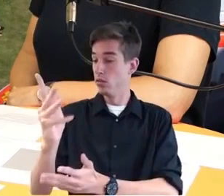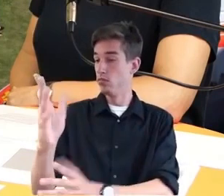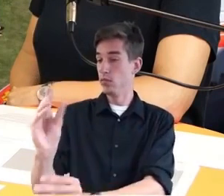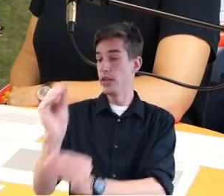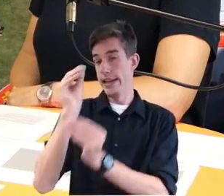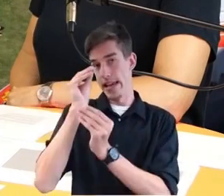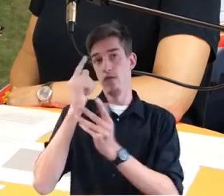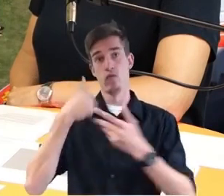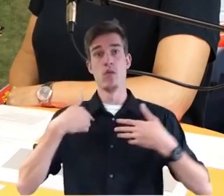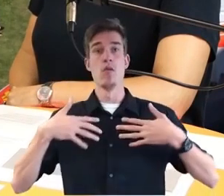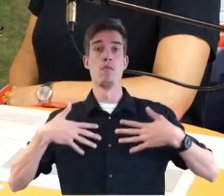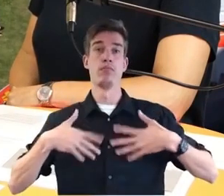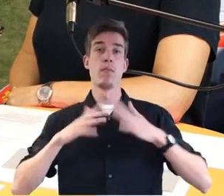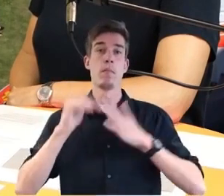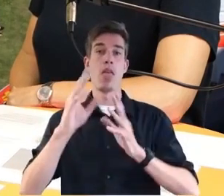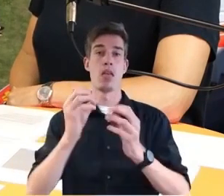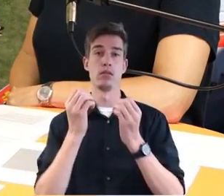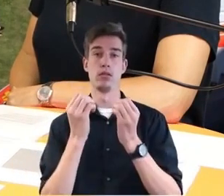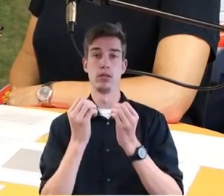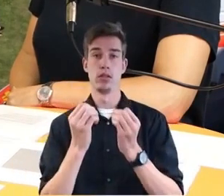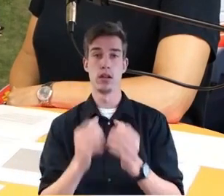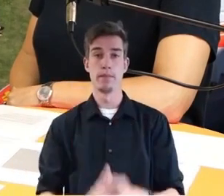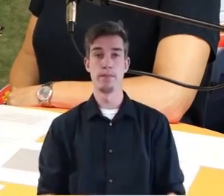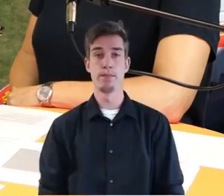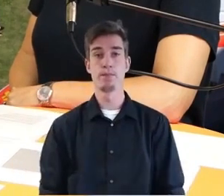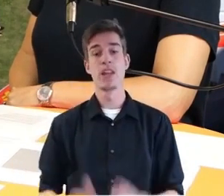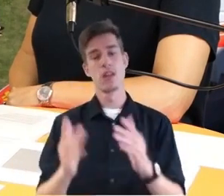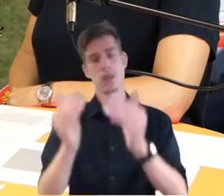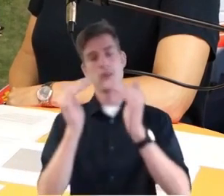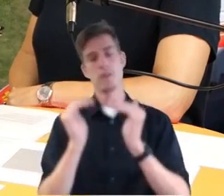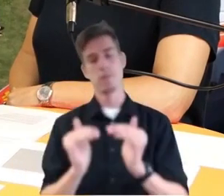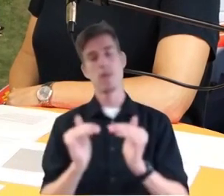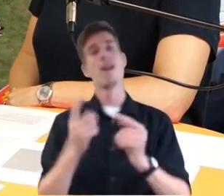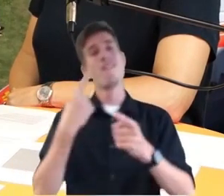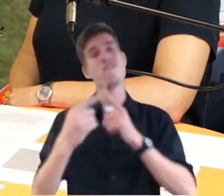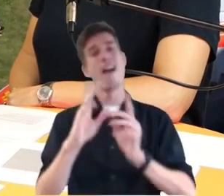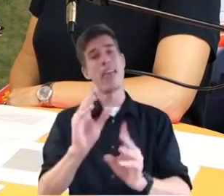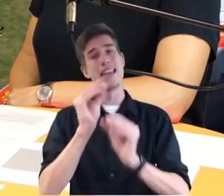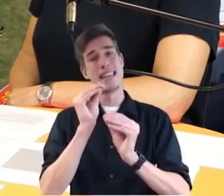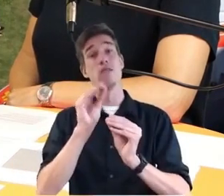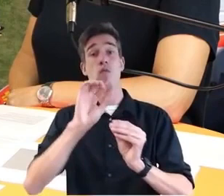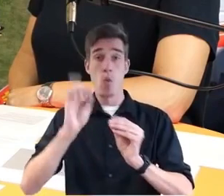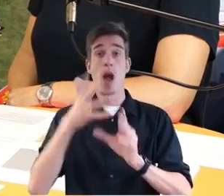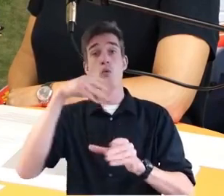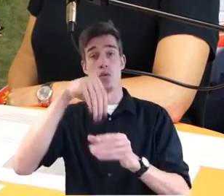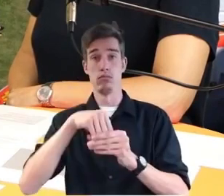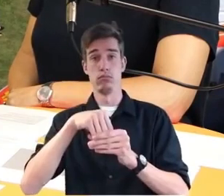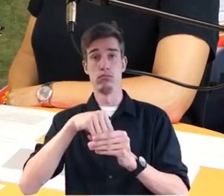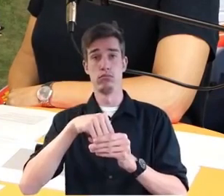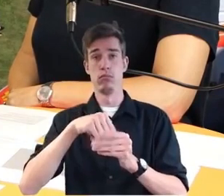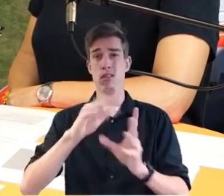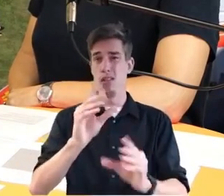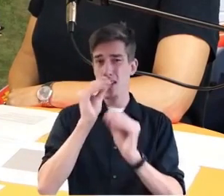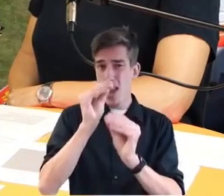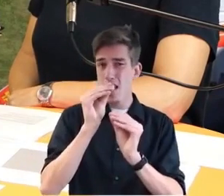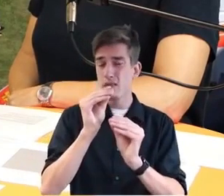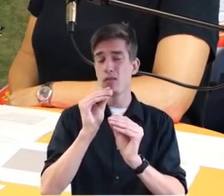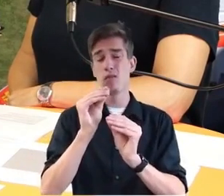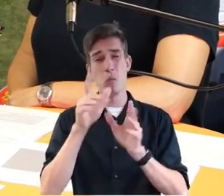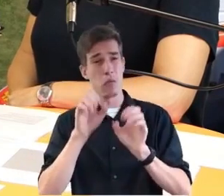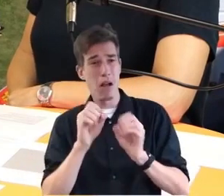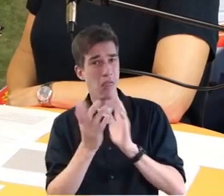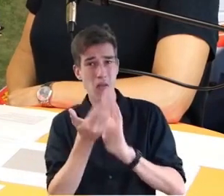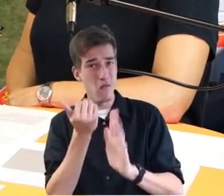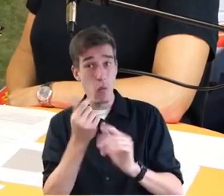alles gut gegangen ist, unter dieser Warnmeldung auch noch die Information, wo kriege ich eine weitergehende Information her? Also wo kann ich mich informieren? Gibt es eine Webseite dazu?